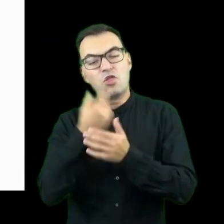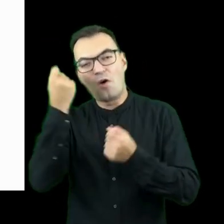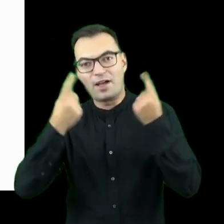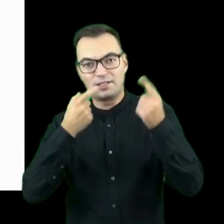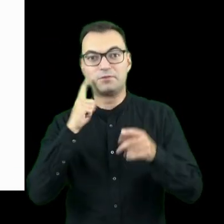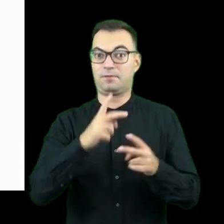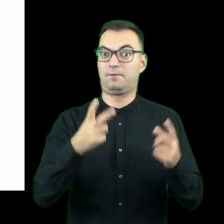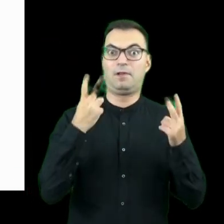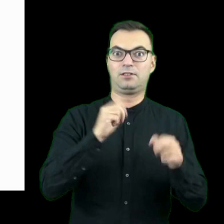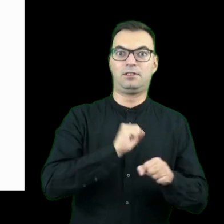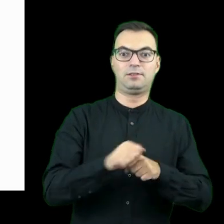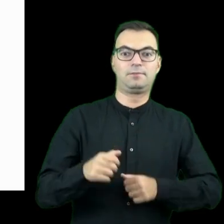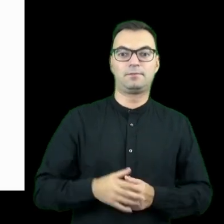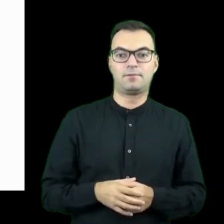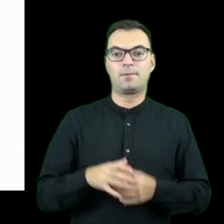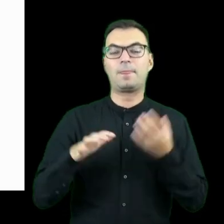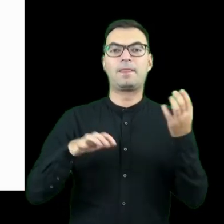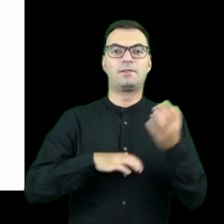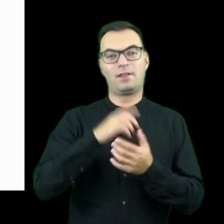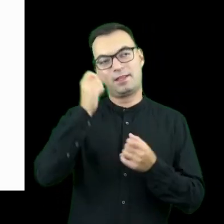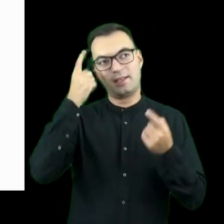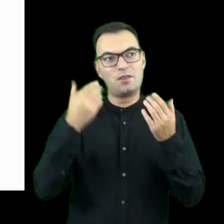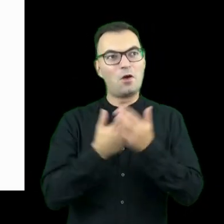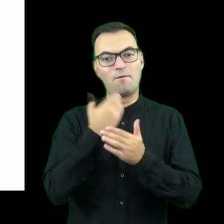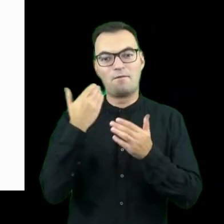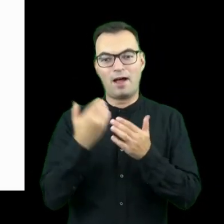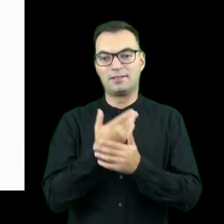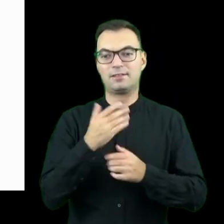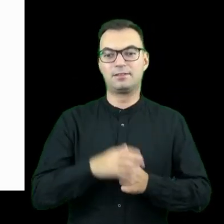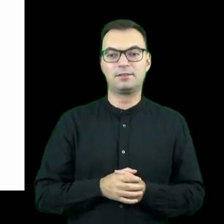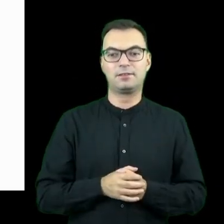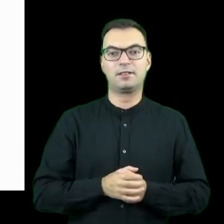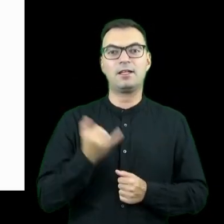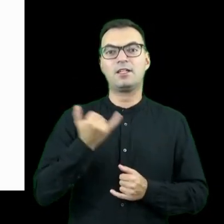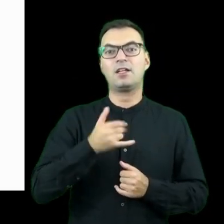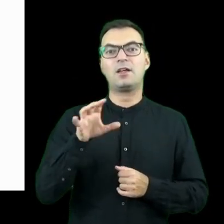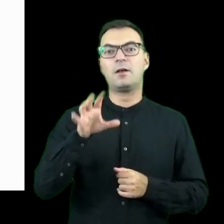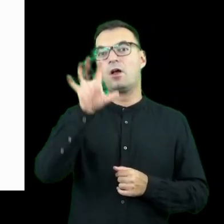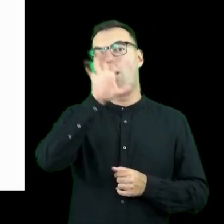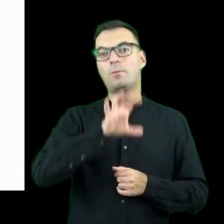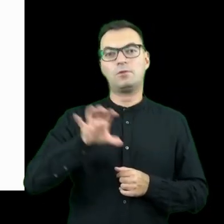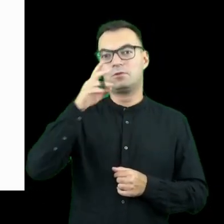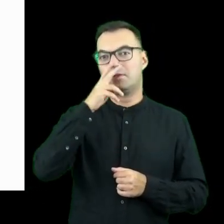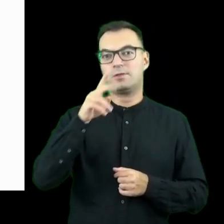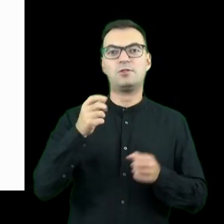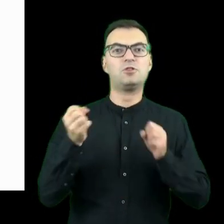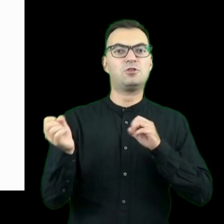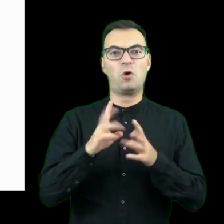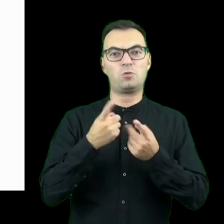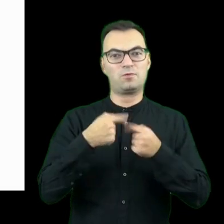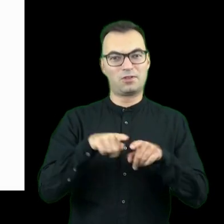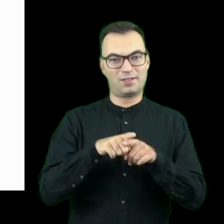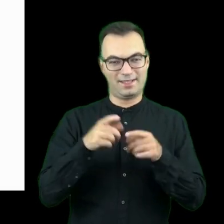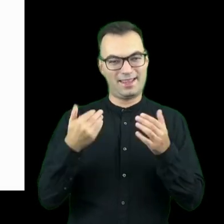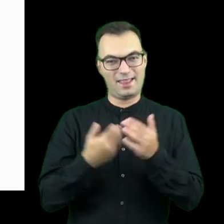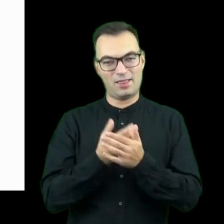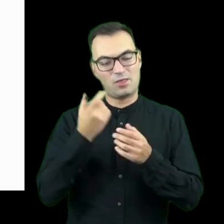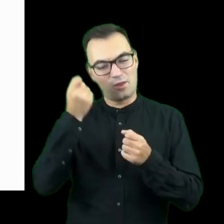ważniejszą. No w tym świecie innowacji, jeżeli w ogóle przyjrzymy się na jakby sposobom realizowania innowacji, to najczęściej